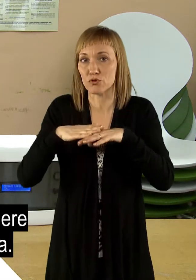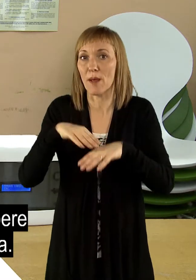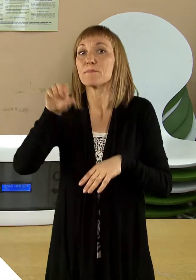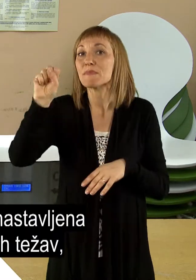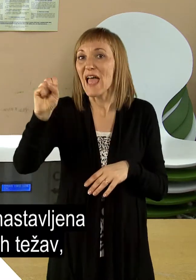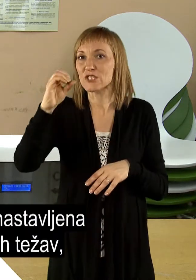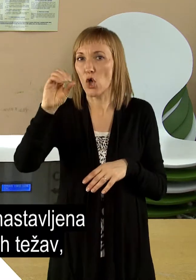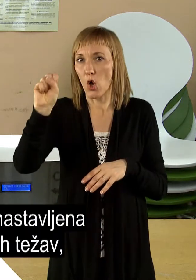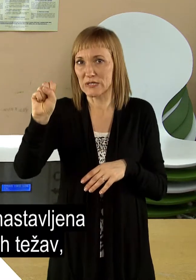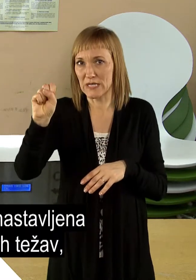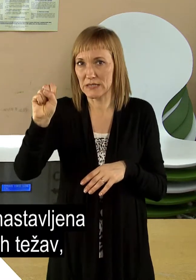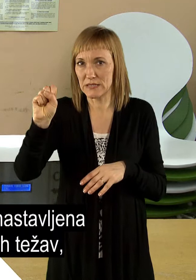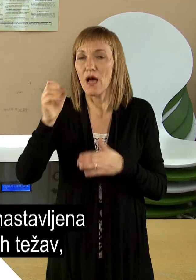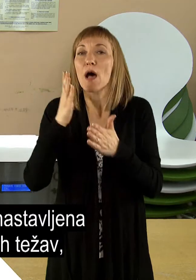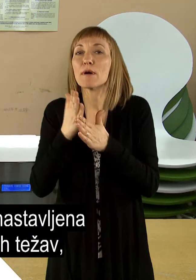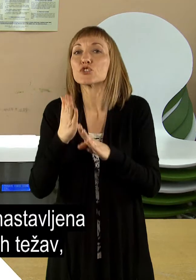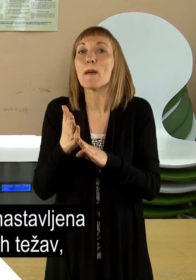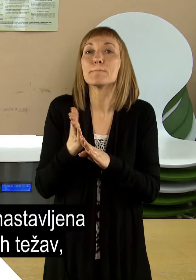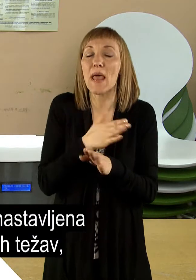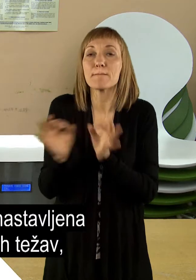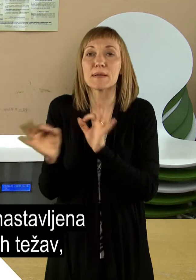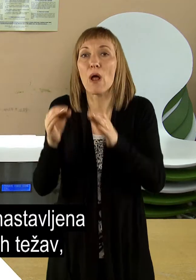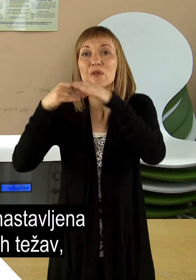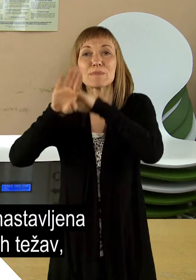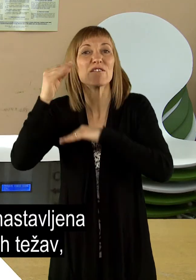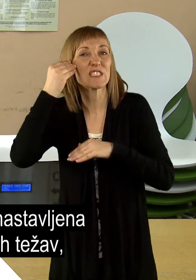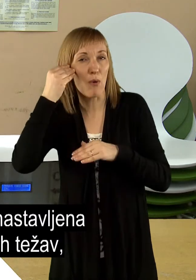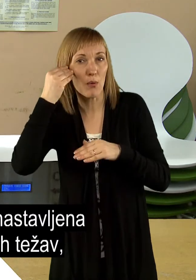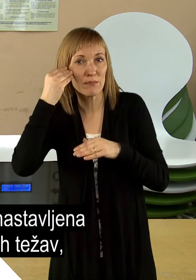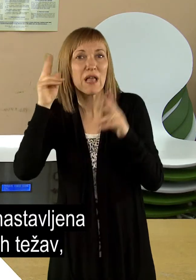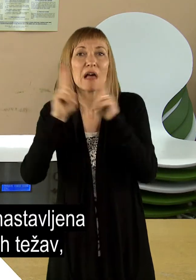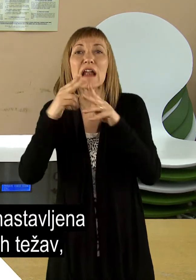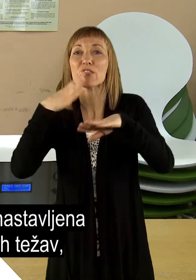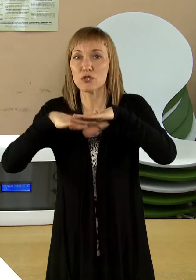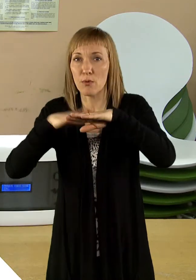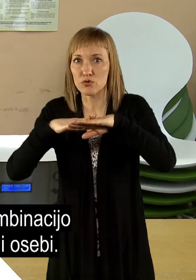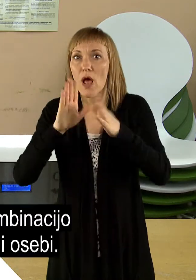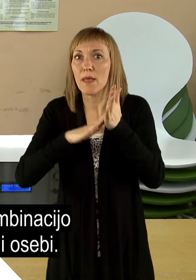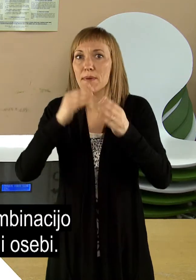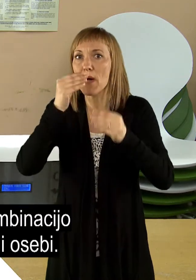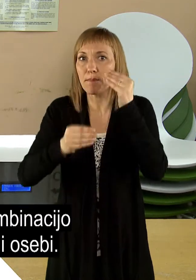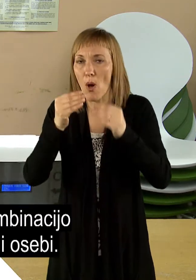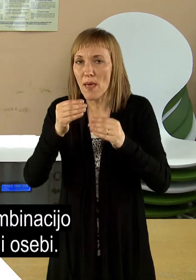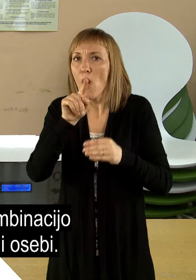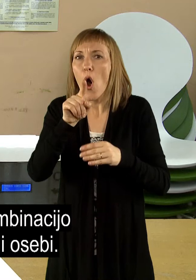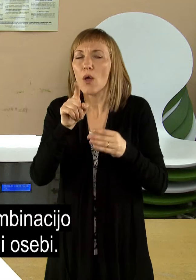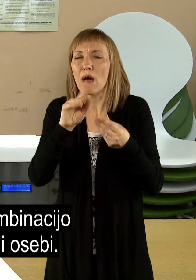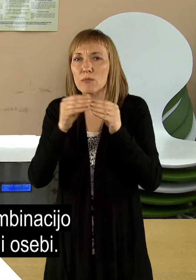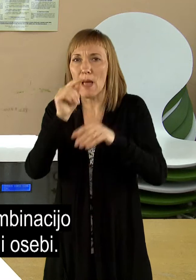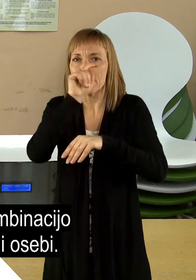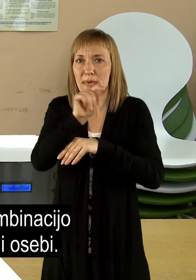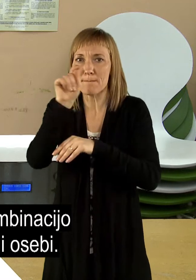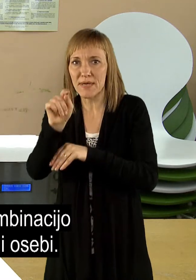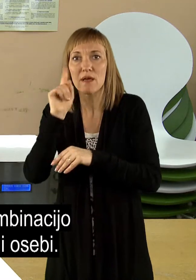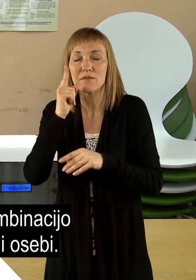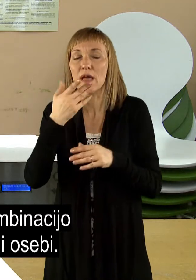SOS sporočila so pa prednastavljena sporočila v primeru nekih težav, da v bistvu z neko kombinacijo tipk se